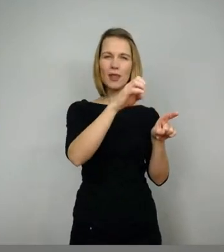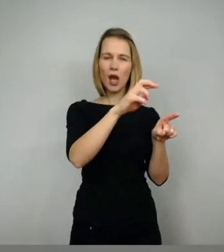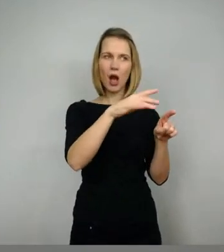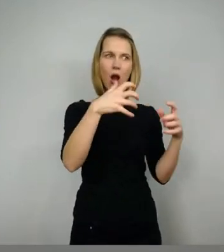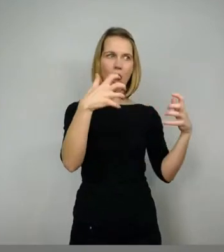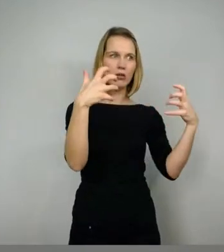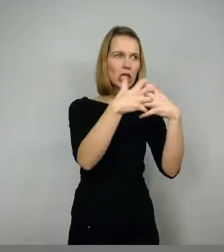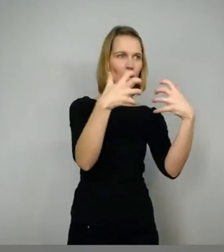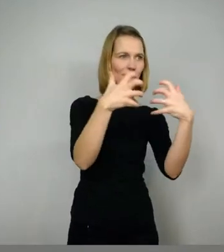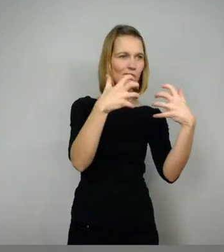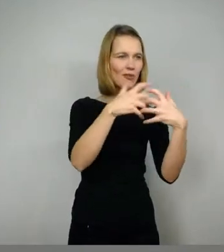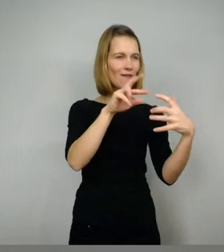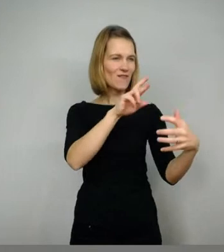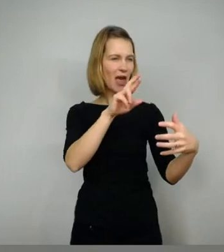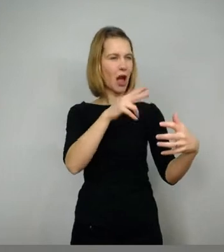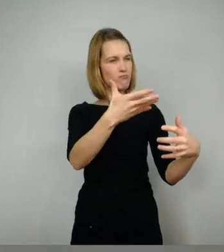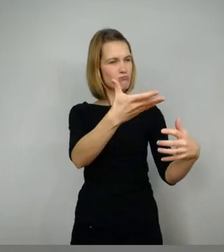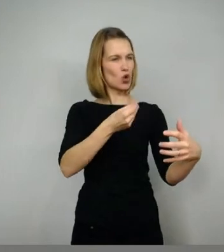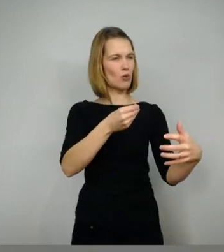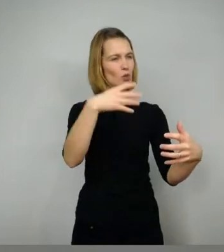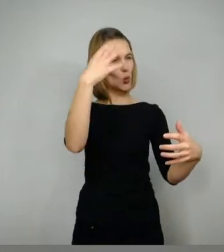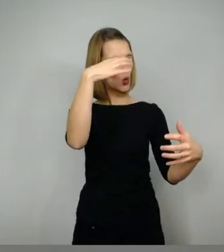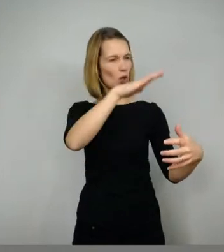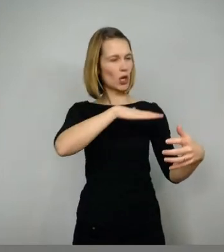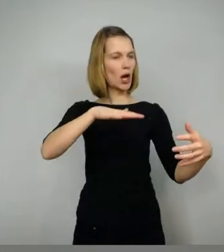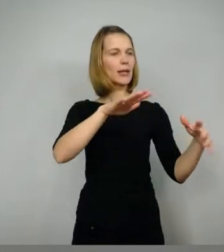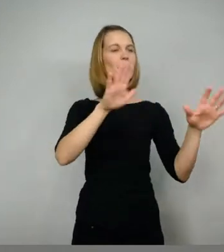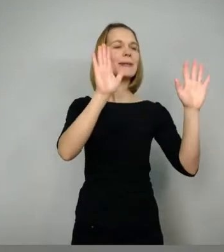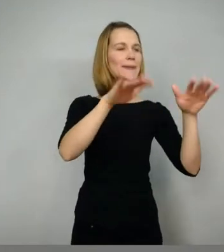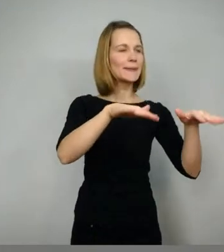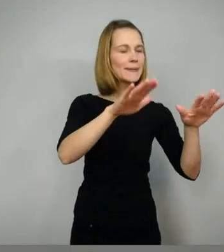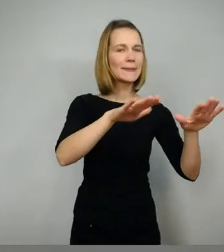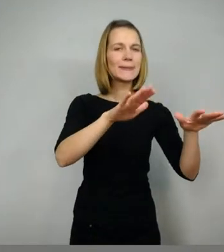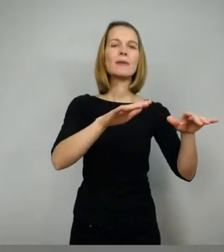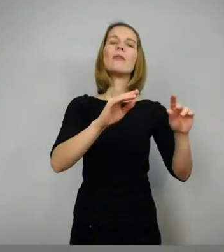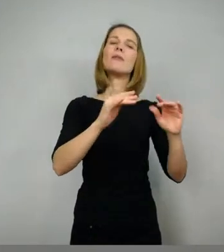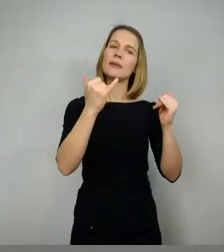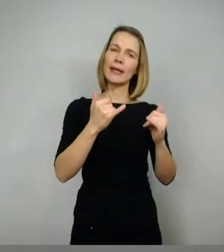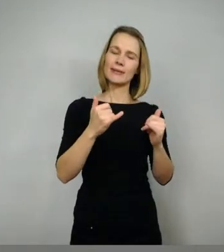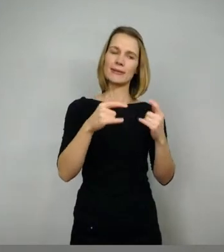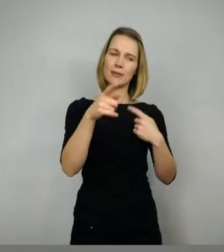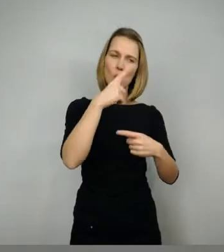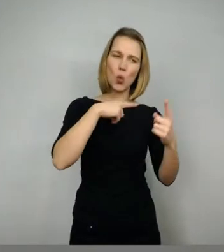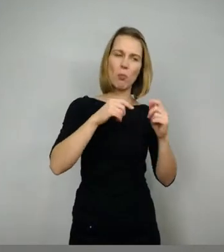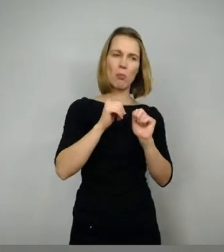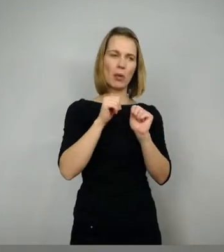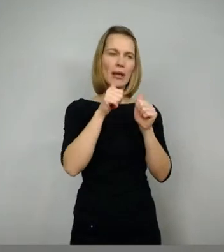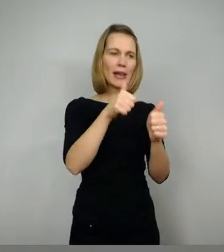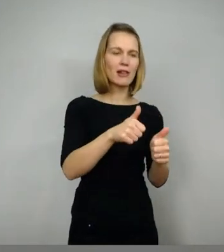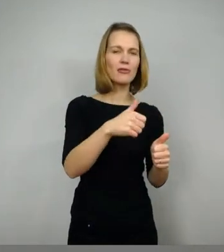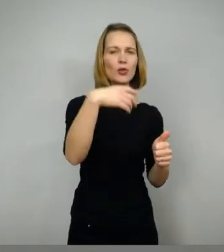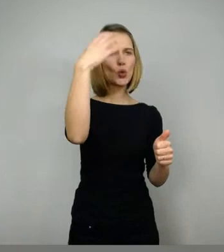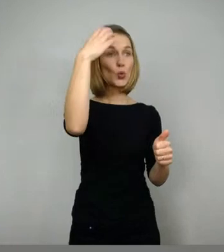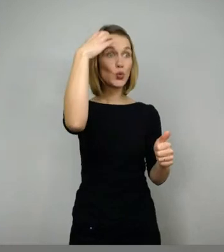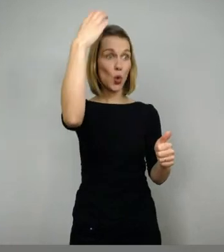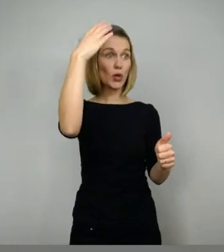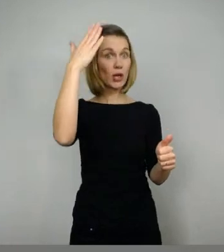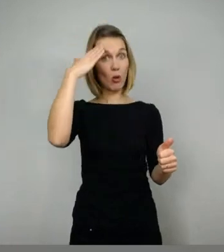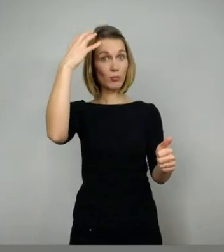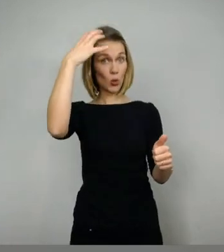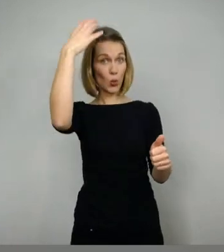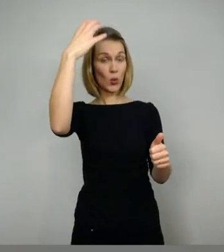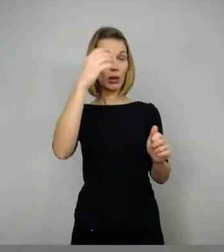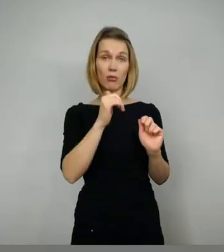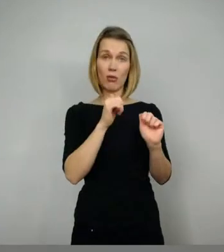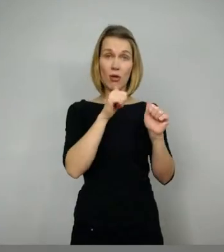am Hof zu bleiben in Worms und er hilft den Königen, beziehungsweise vor allem Gunther, der Hauptkönig, sozusagen im